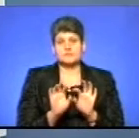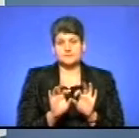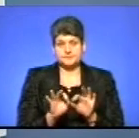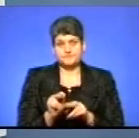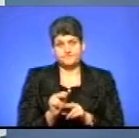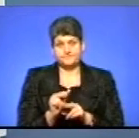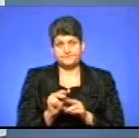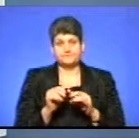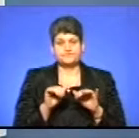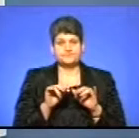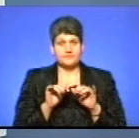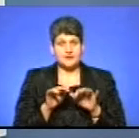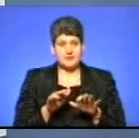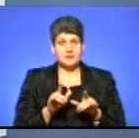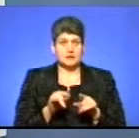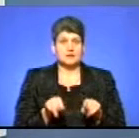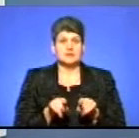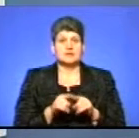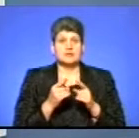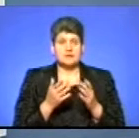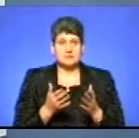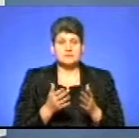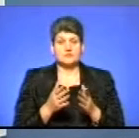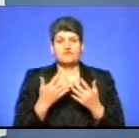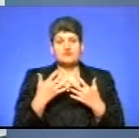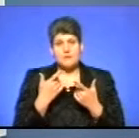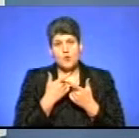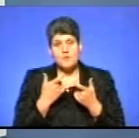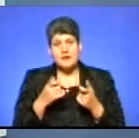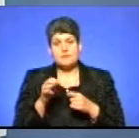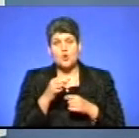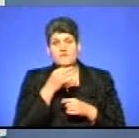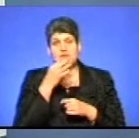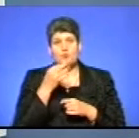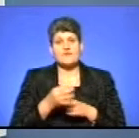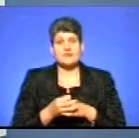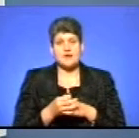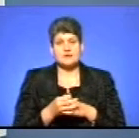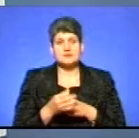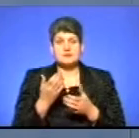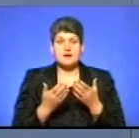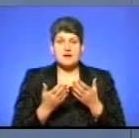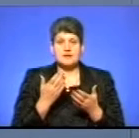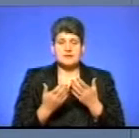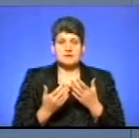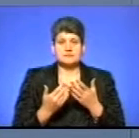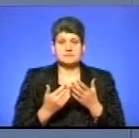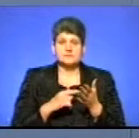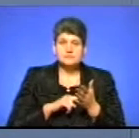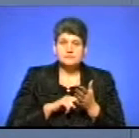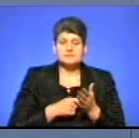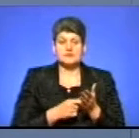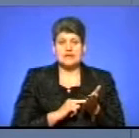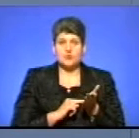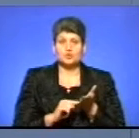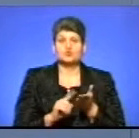бесіду і таким чином вже попередити його про відповідальність. Але, знову таки, наголошую, що